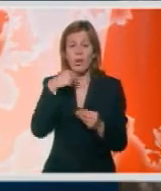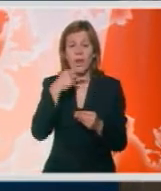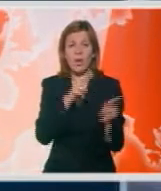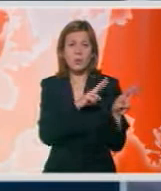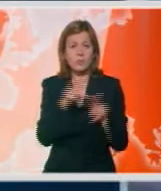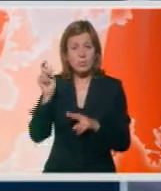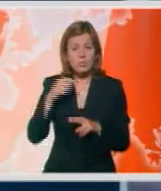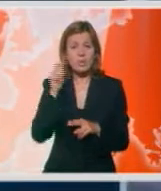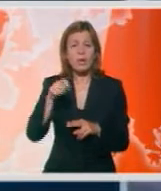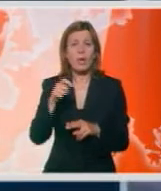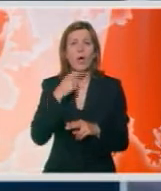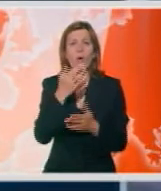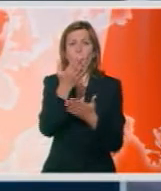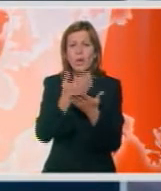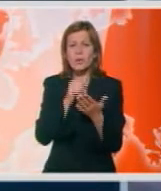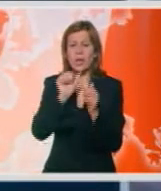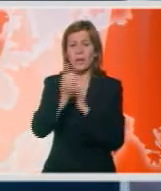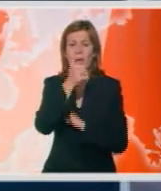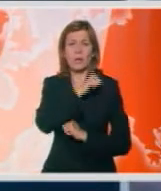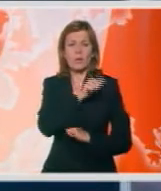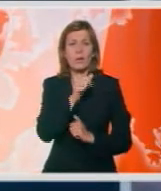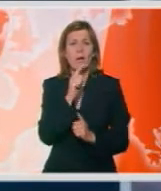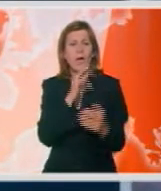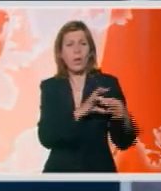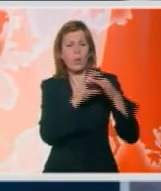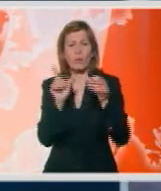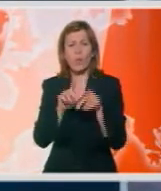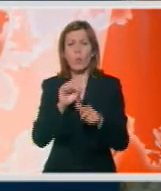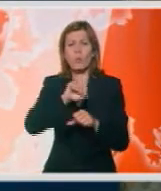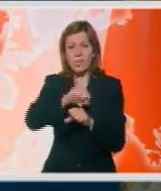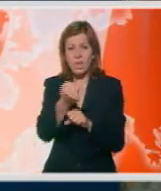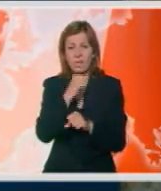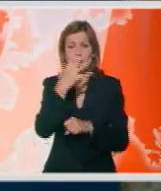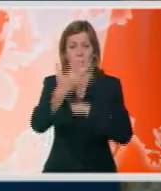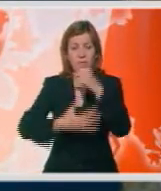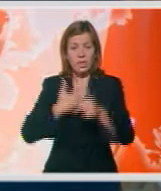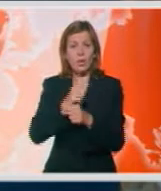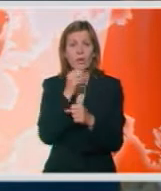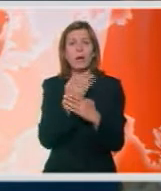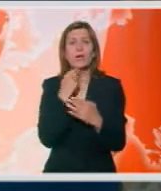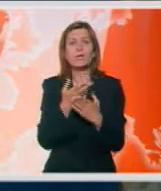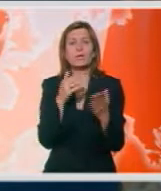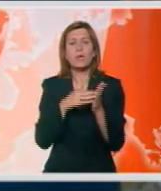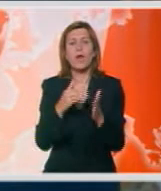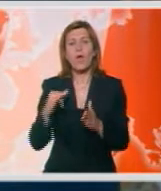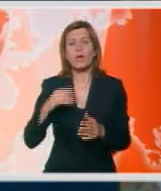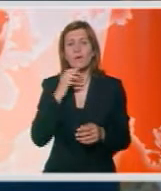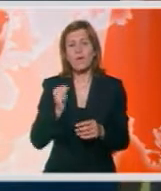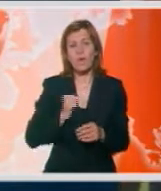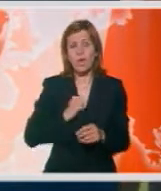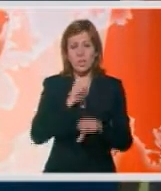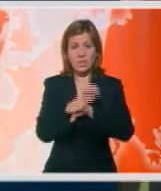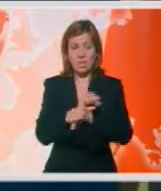sudija Neil Non, sud uračunao 11 godina koje je proveo u pritvoru i pet godina ilegalno provedenih u vojnom zatvoru.